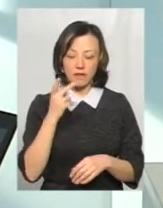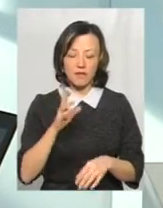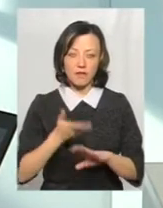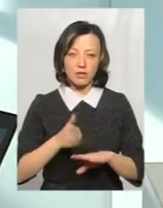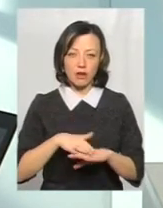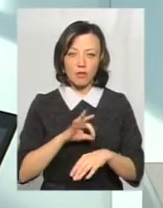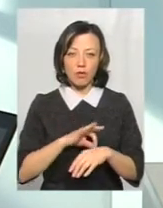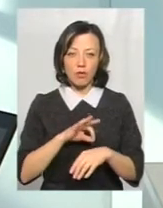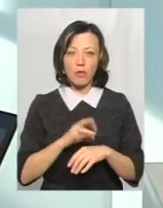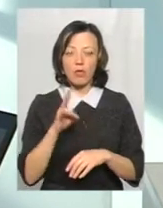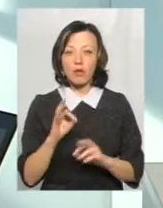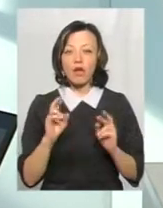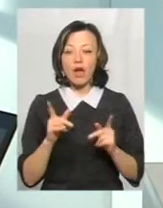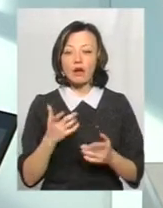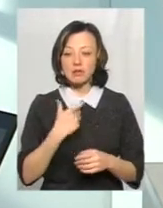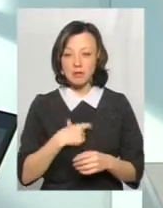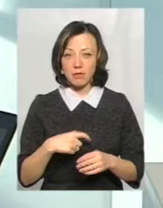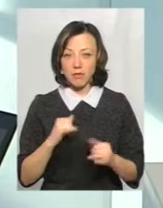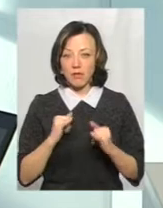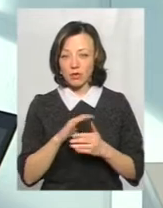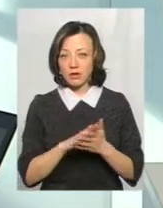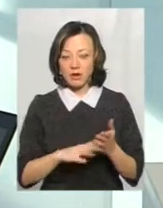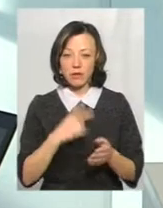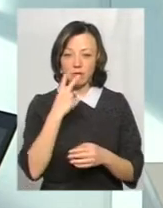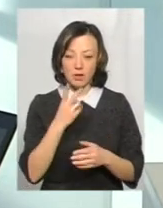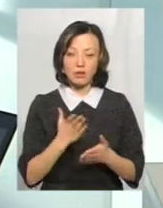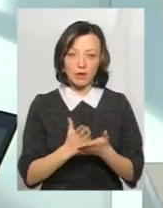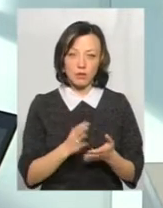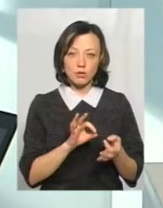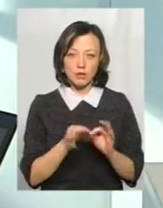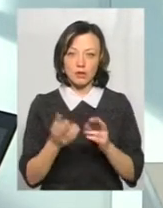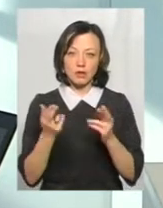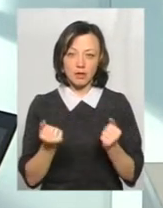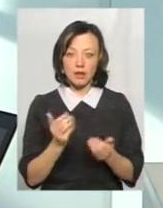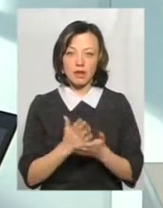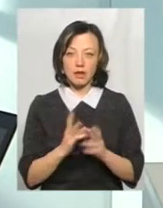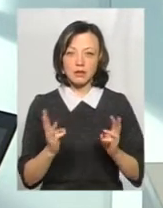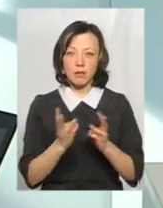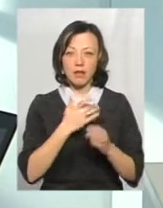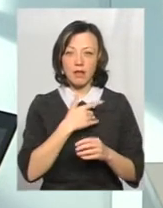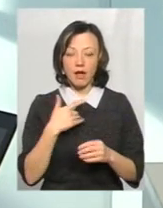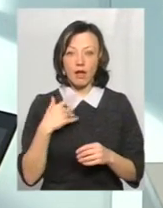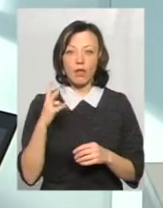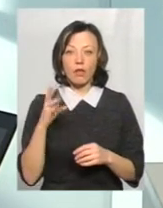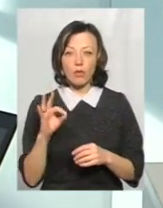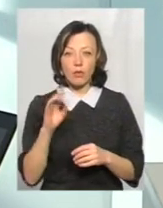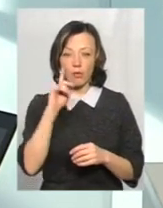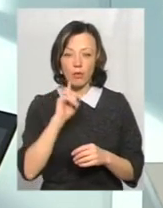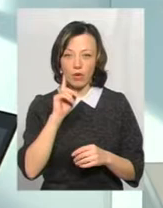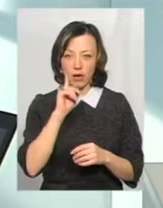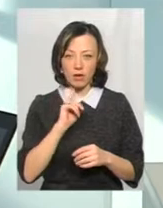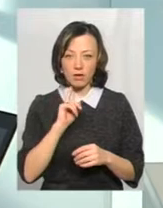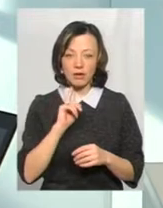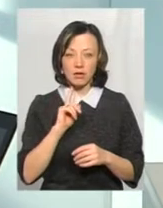Але як він буде в себе поводити далі? Бачимо, є ускладнення, є пневмонії. Але поки що